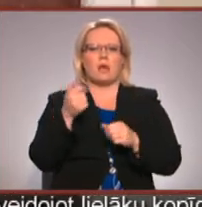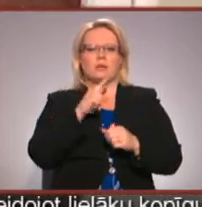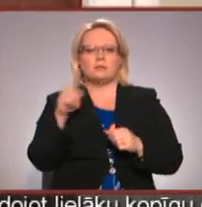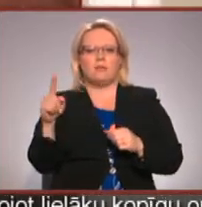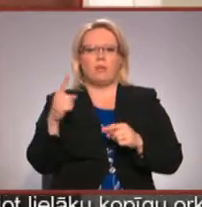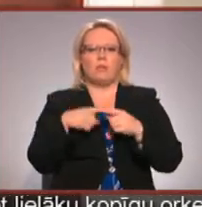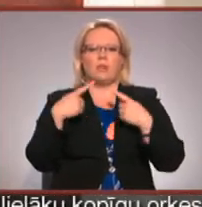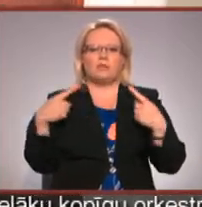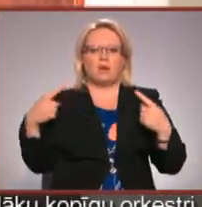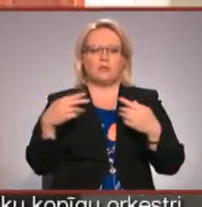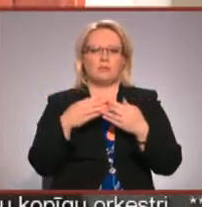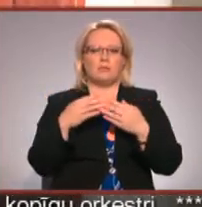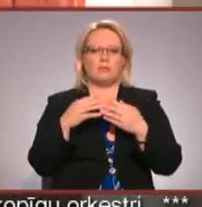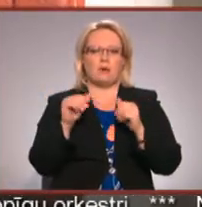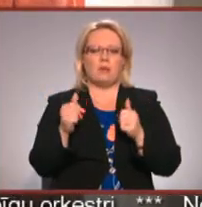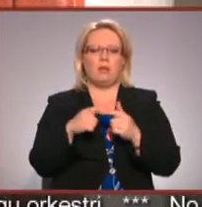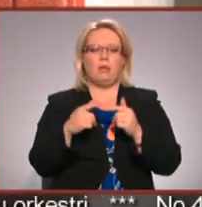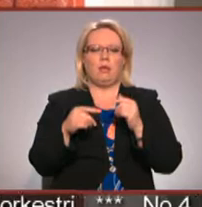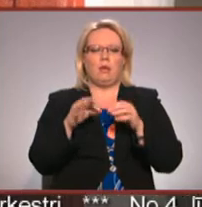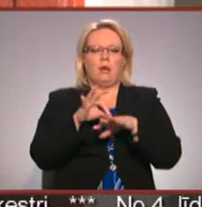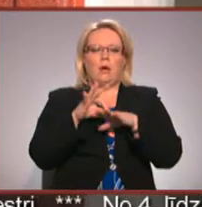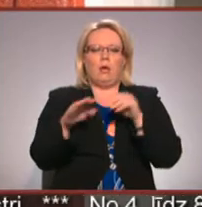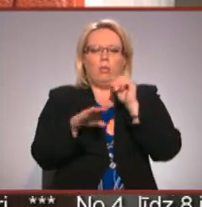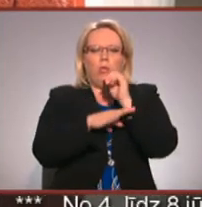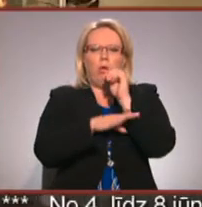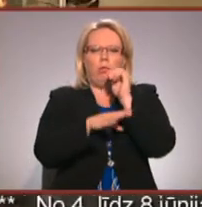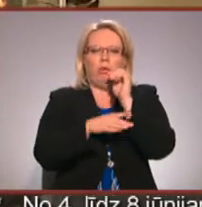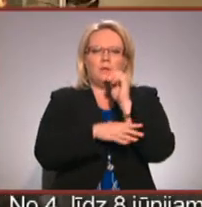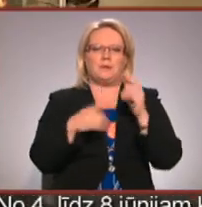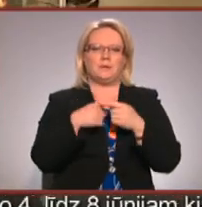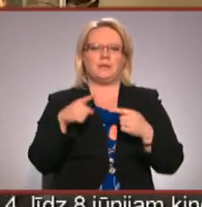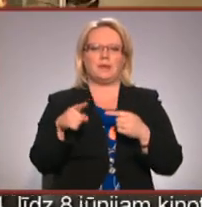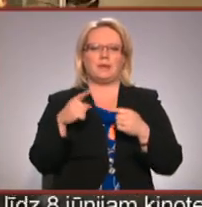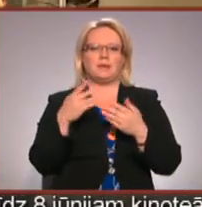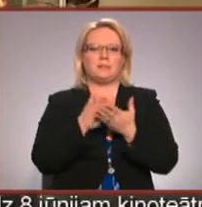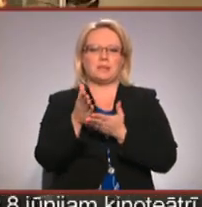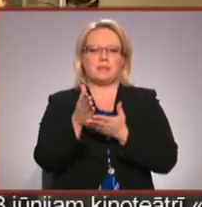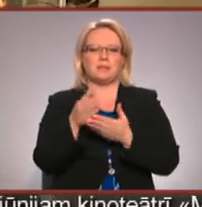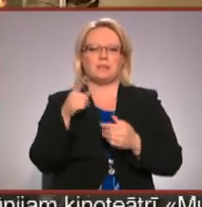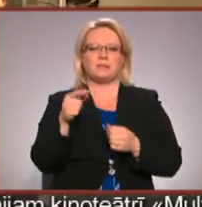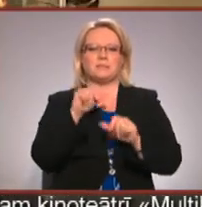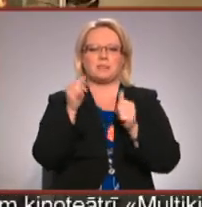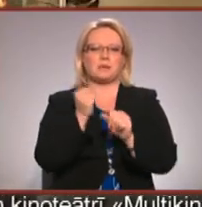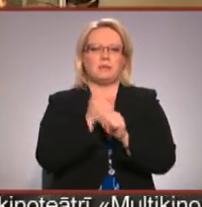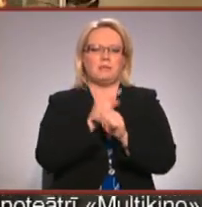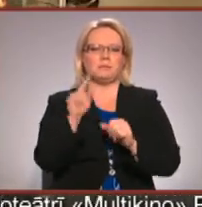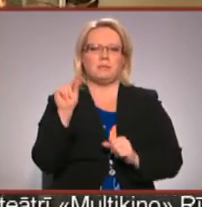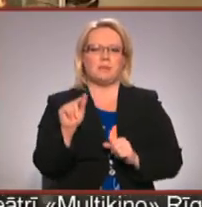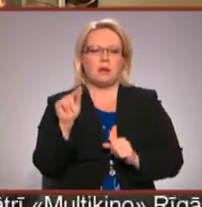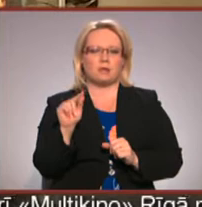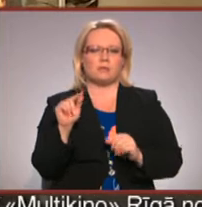izmantoja dažādus materiālus – ādu, koku, metālu, tekstilu un papīru. Mans darbs diezgan tāds minimāls tisks un